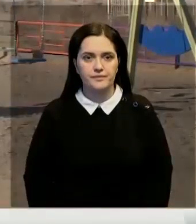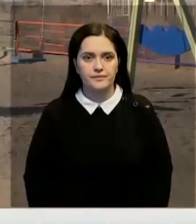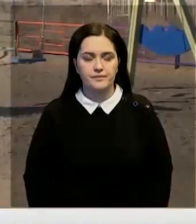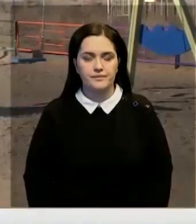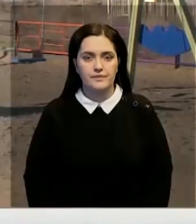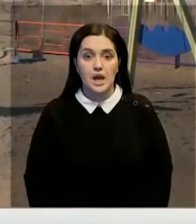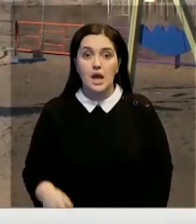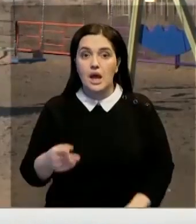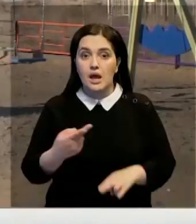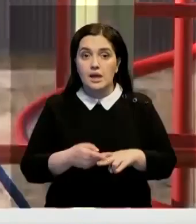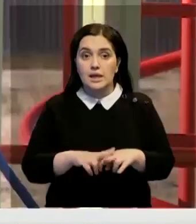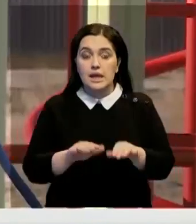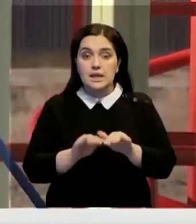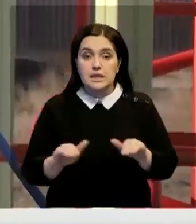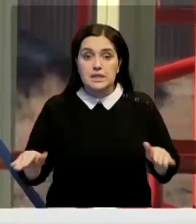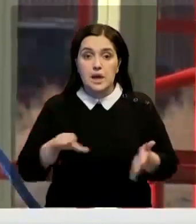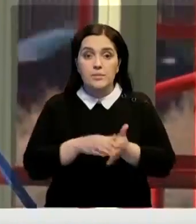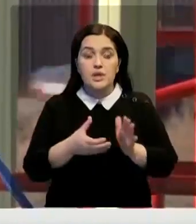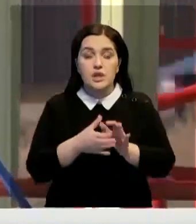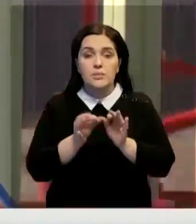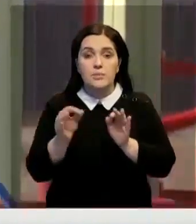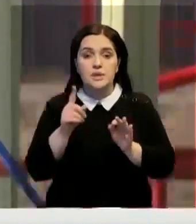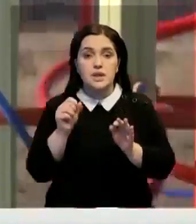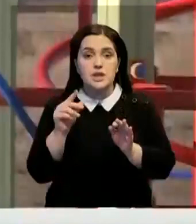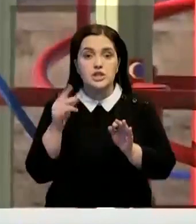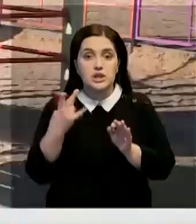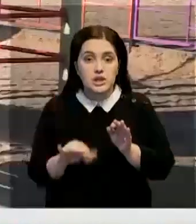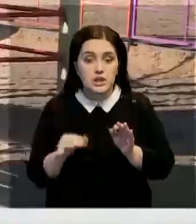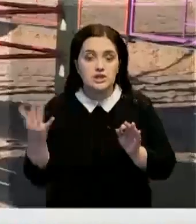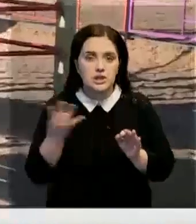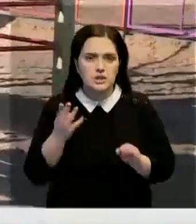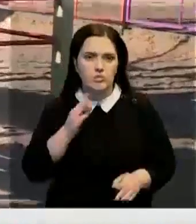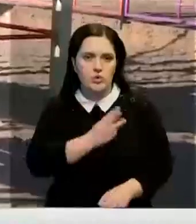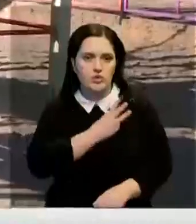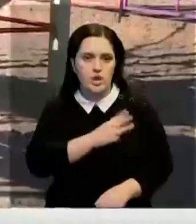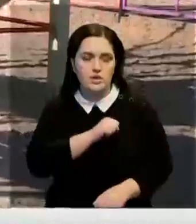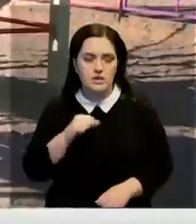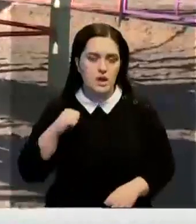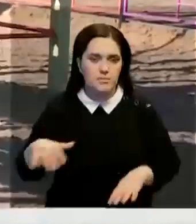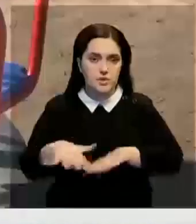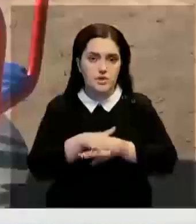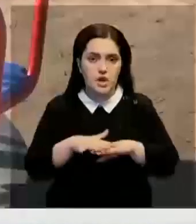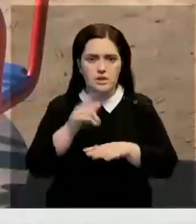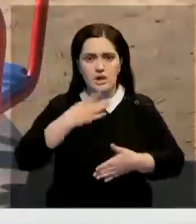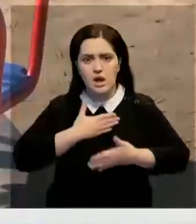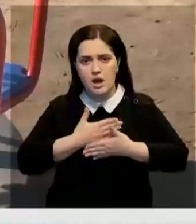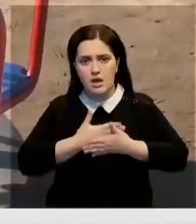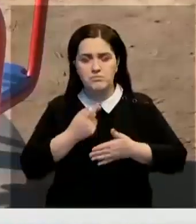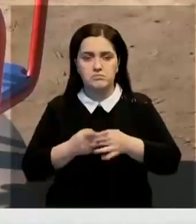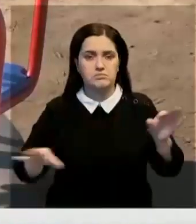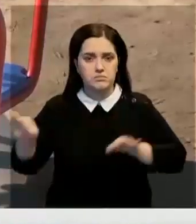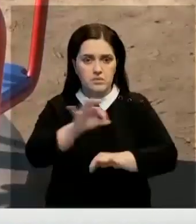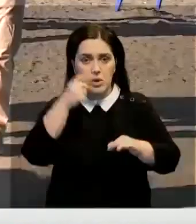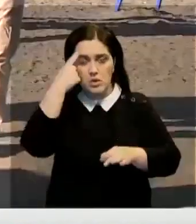Эта детская площадка в микрорайоне Заречный 4 появилась по инициативе самих жителей. Один из активистов предложил эскиз, его идею